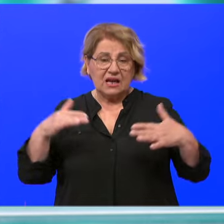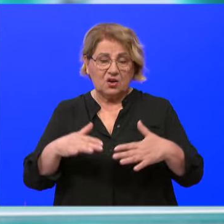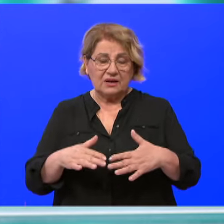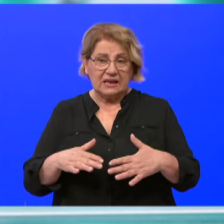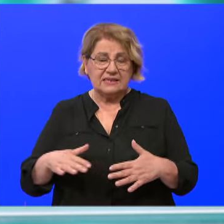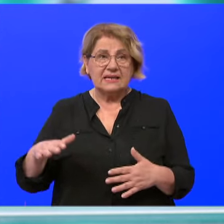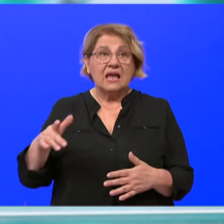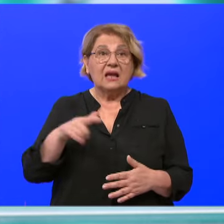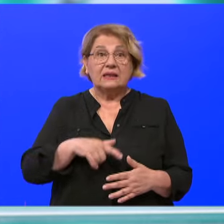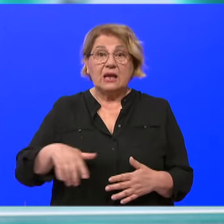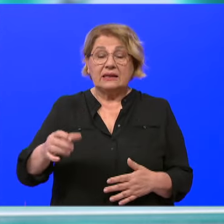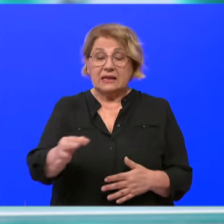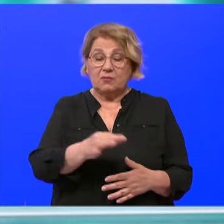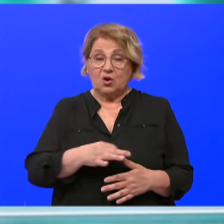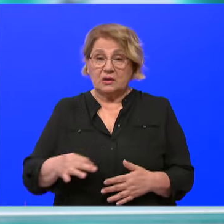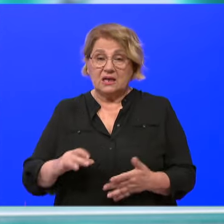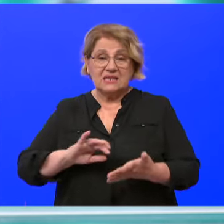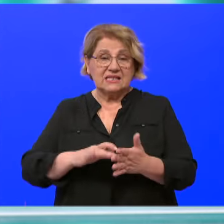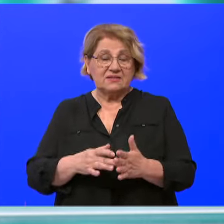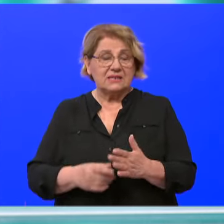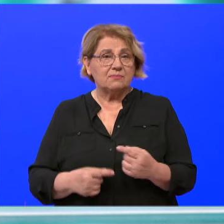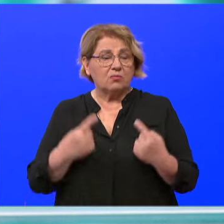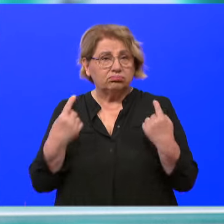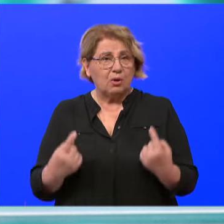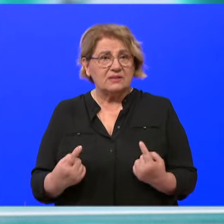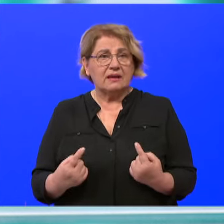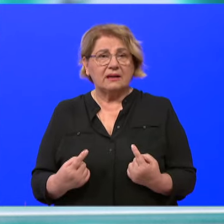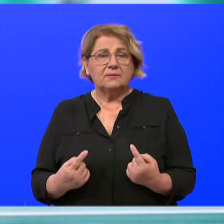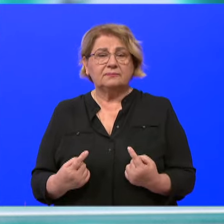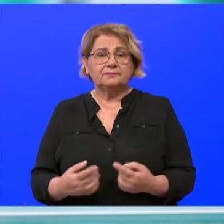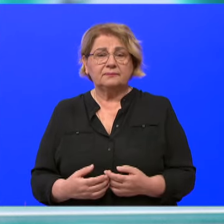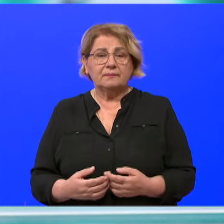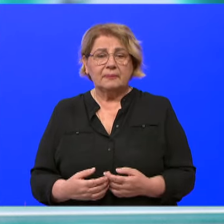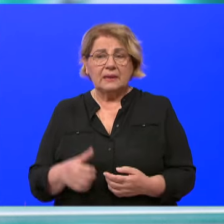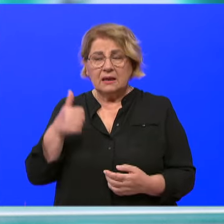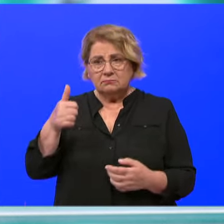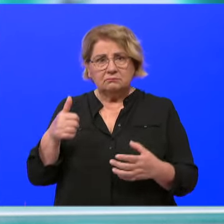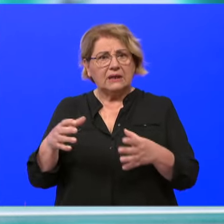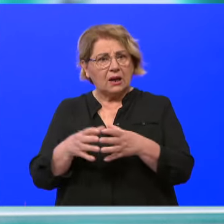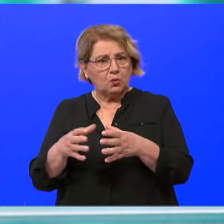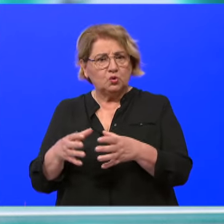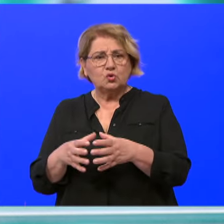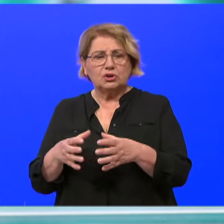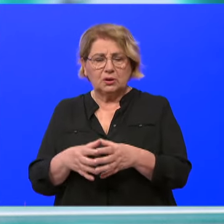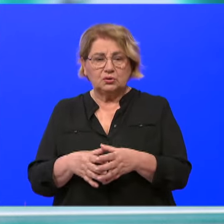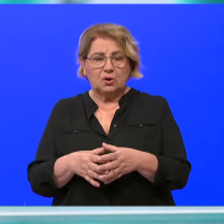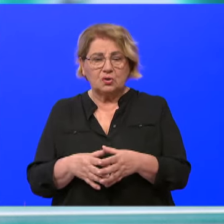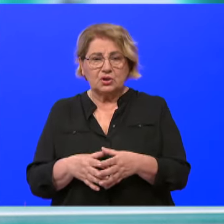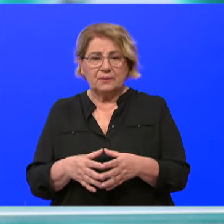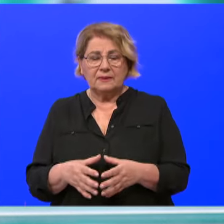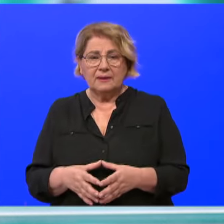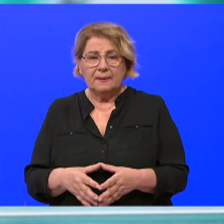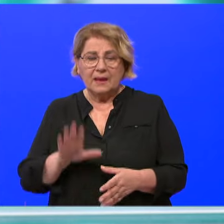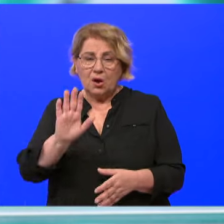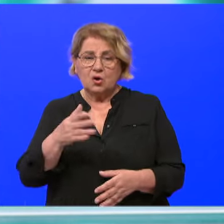Lastova, Mljeta, Korčule. treba shvatiti. Svi postali jedno, svi smo postali Liga. I ja bih